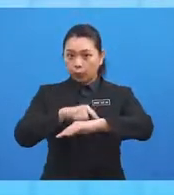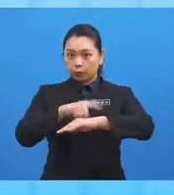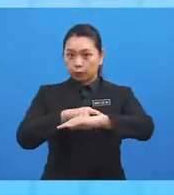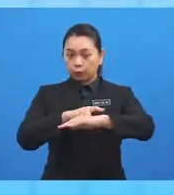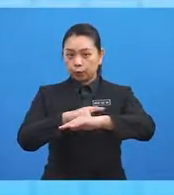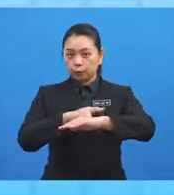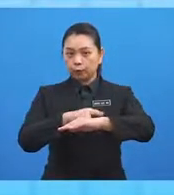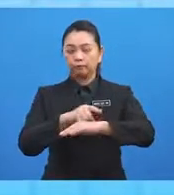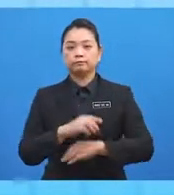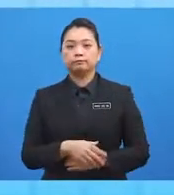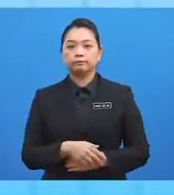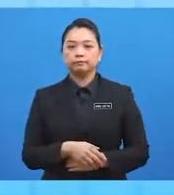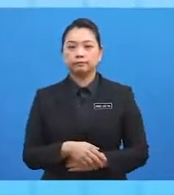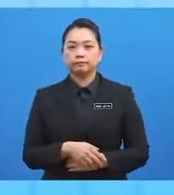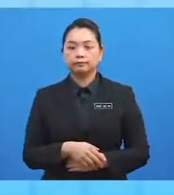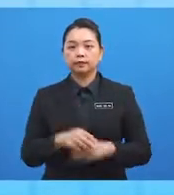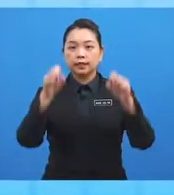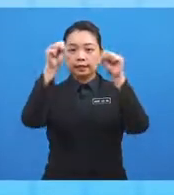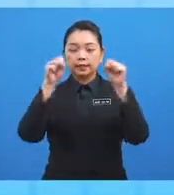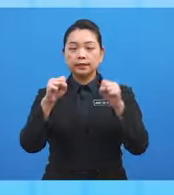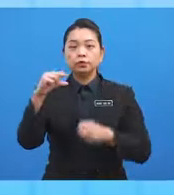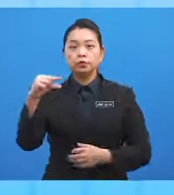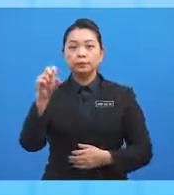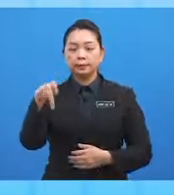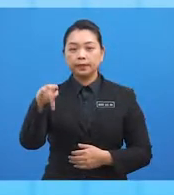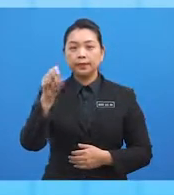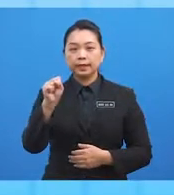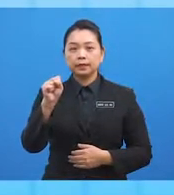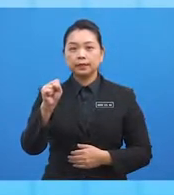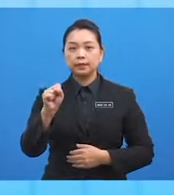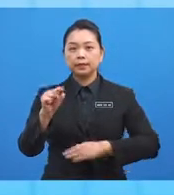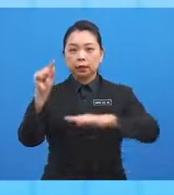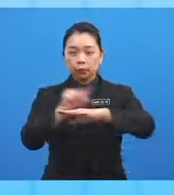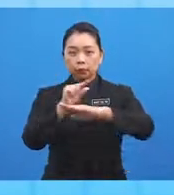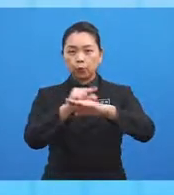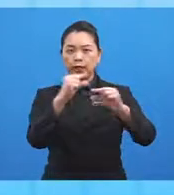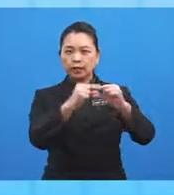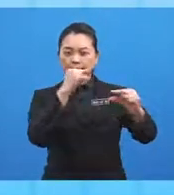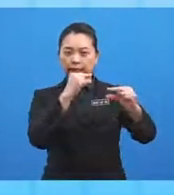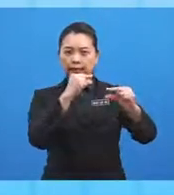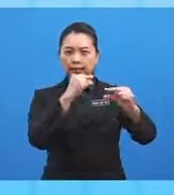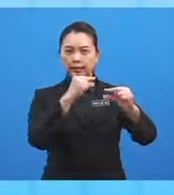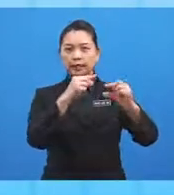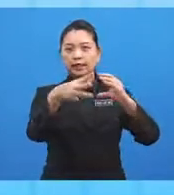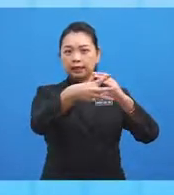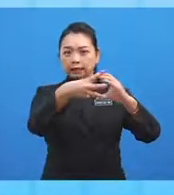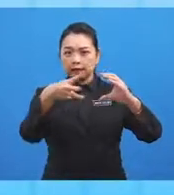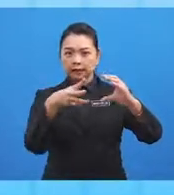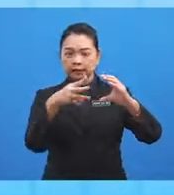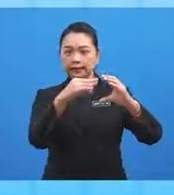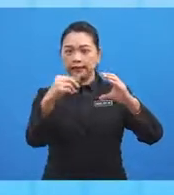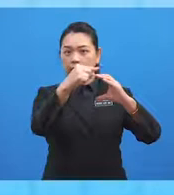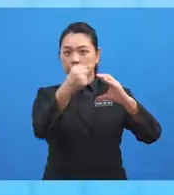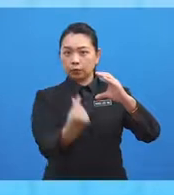tertentu. Sistem GPS ini menggunakan garisan latitude dan longitude